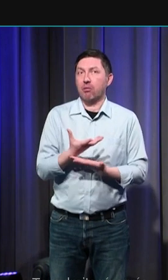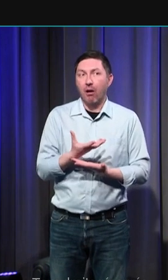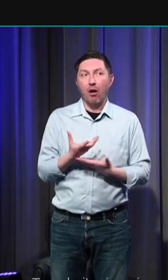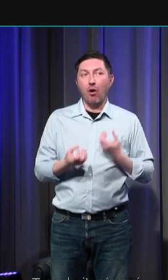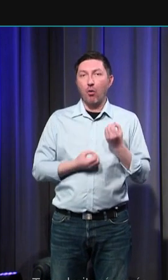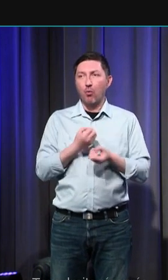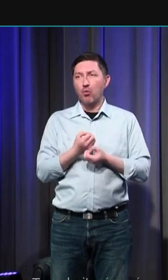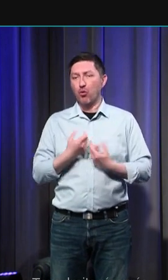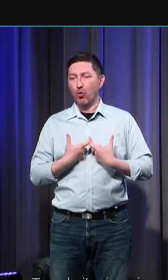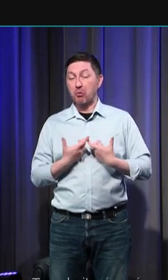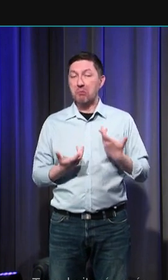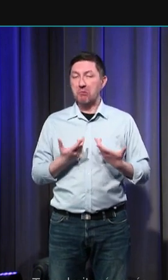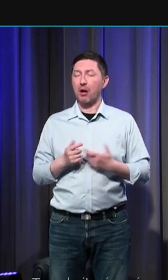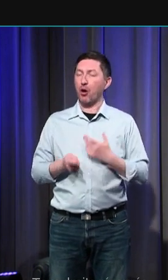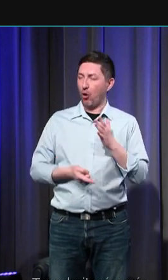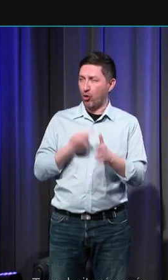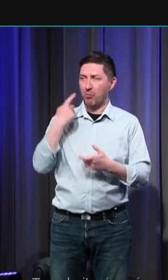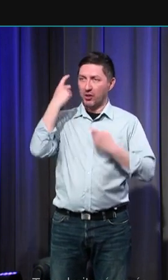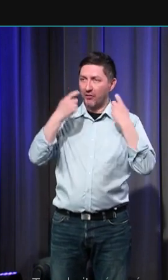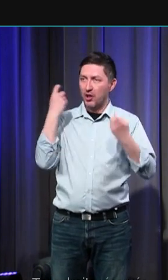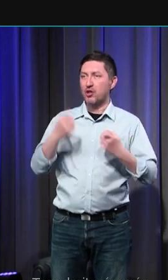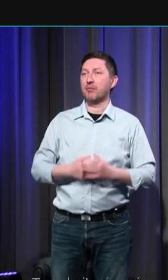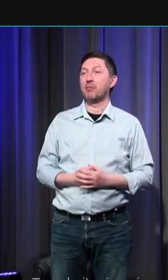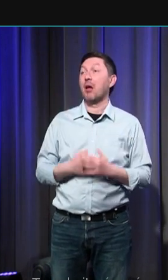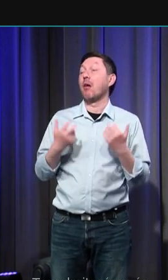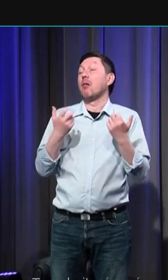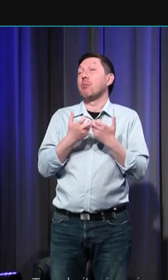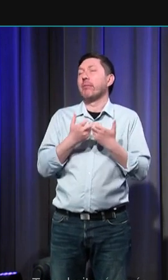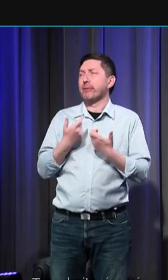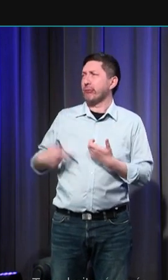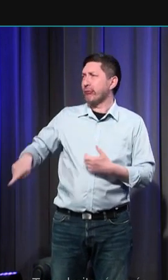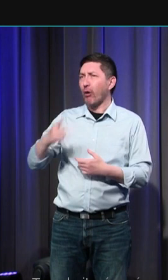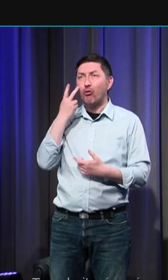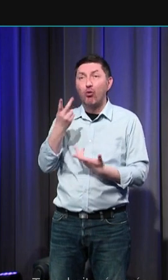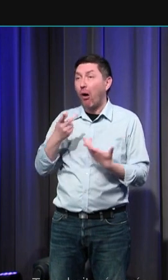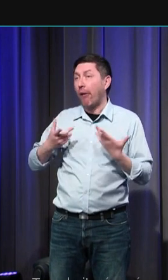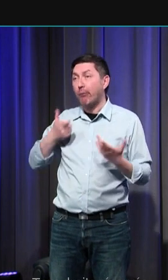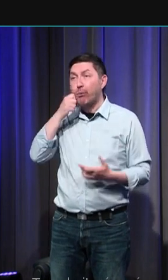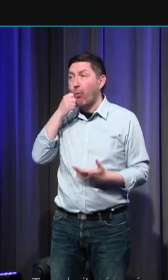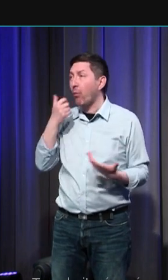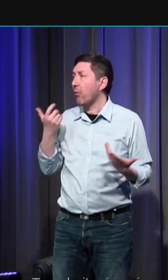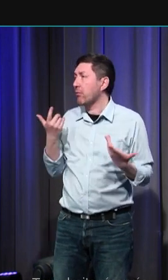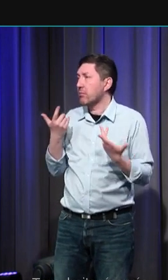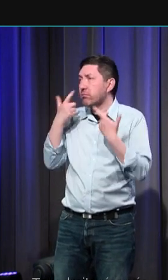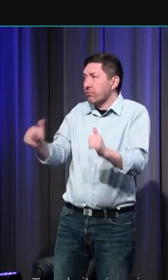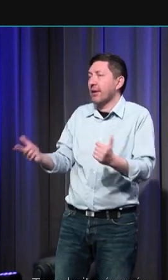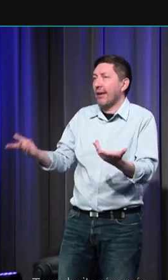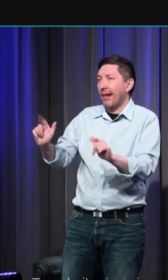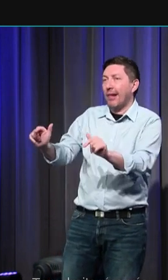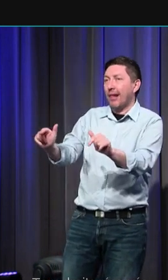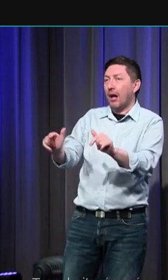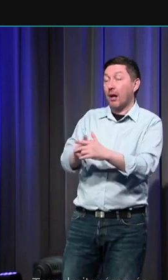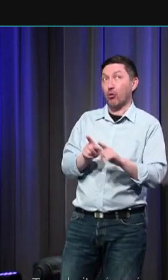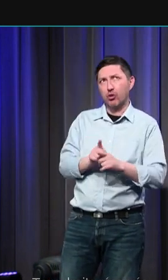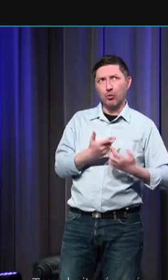On conçoit, par exemple, qu'il y a, parce qu'on s'en rend bien compte, d'une certaine façon, et aussi parce que cet élément de responsabilité très lourd